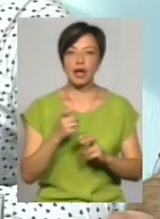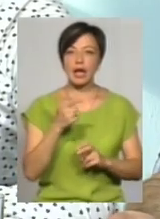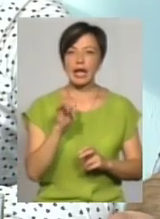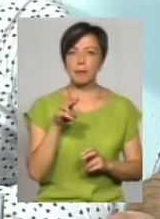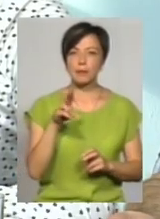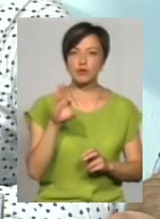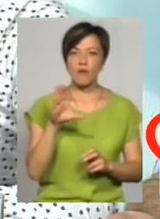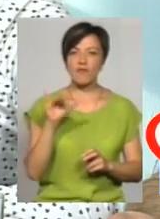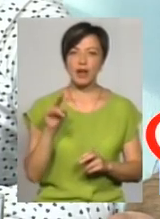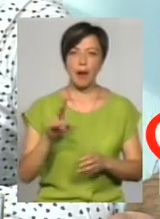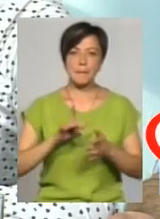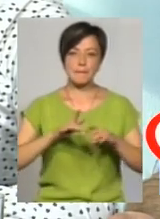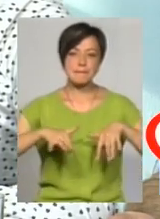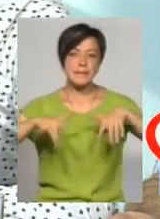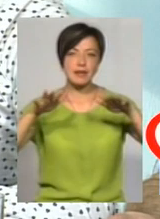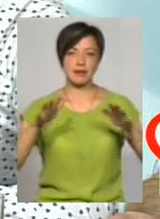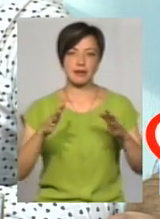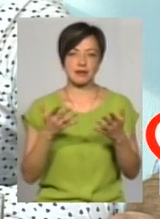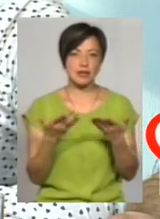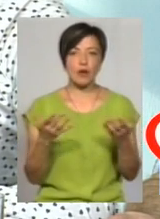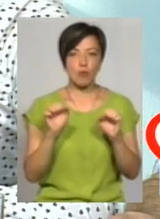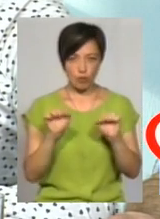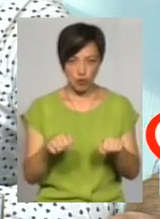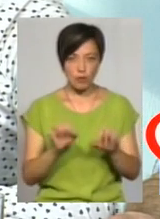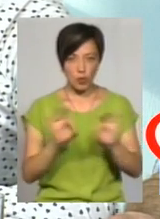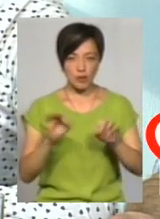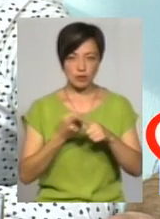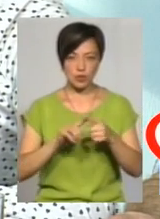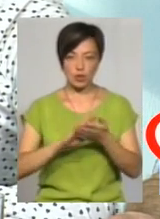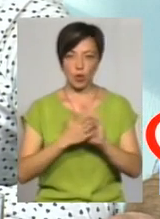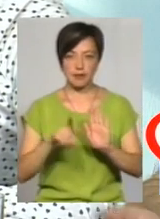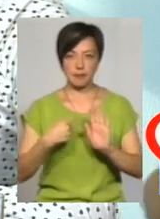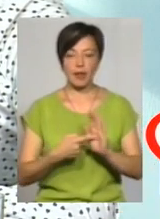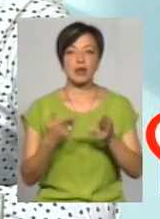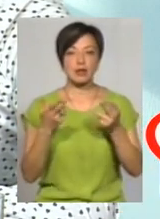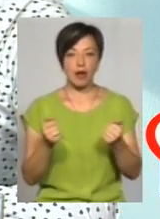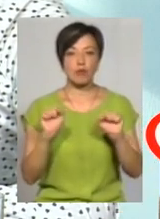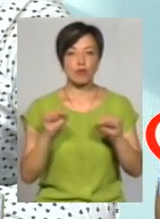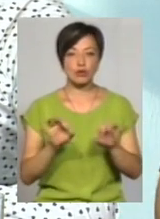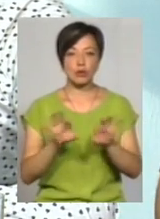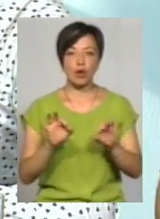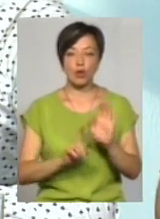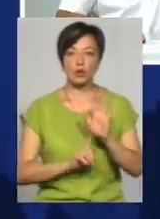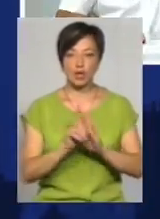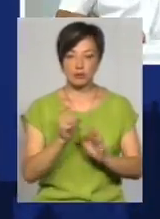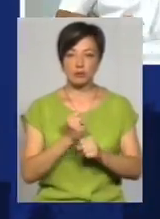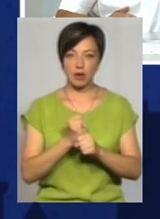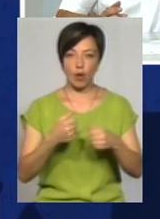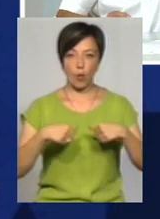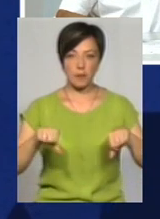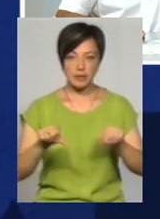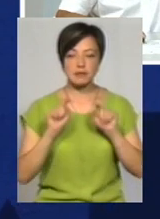теж якісь і пил іде, і так далі, в місто там. В якось можете прокоментувати цю ситуацію? Можу прокоментувати, тому що в нас вже працювала комісія, ми теж